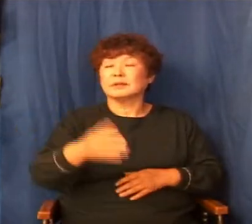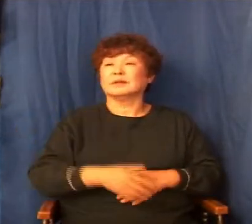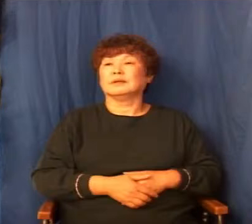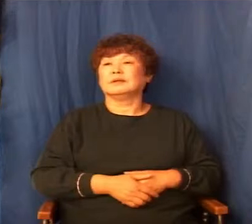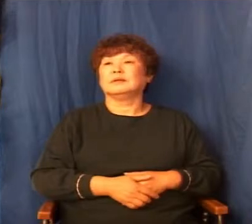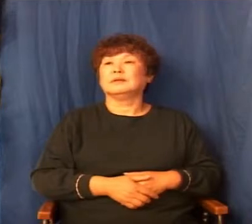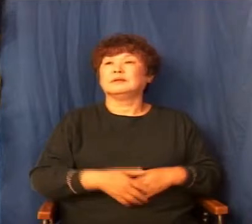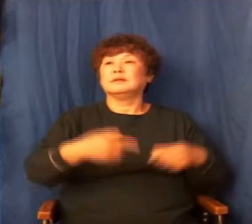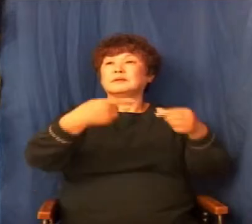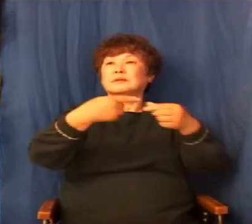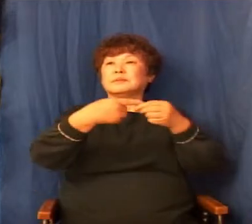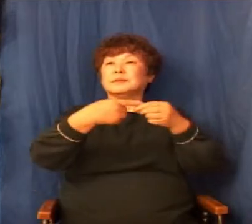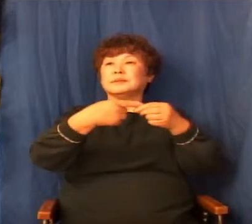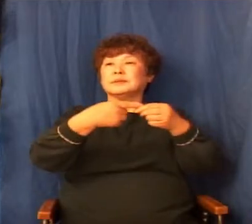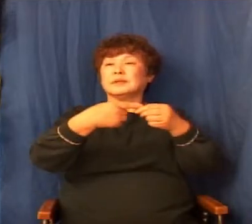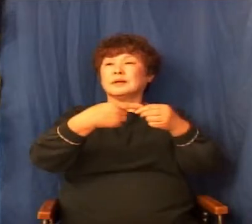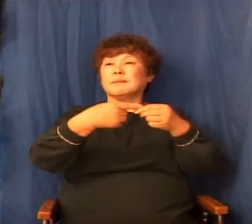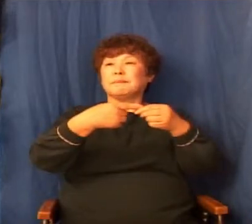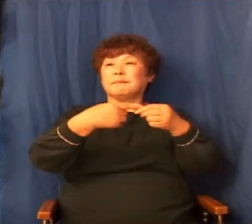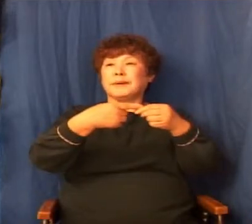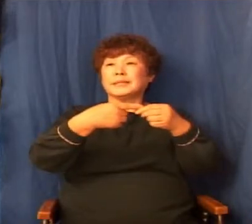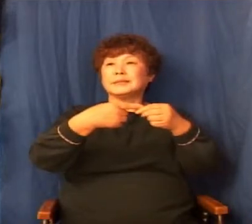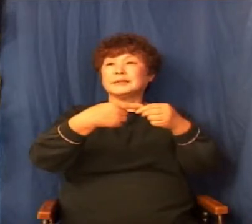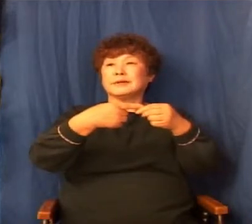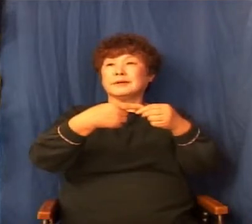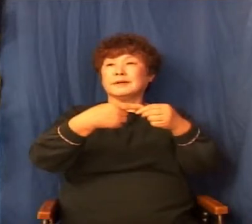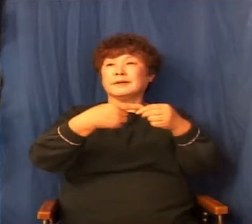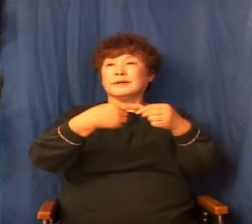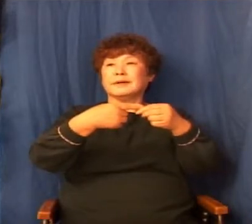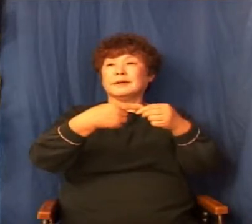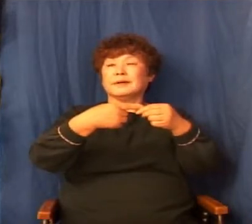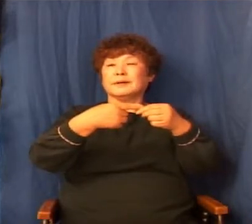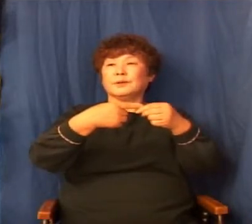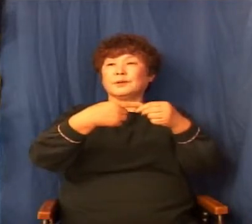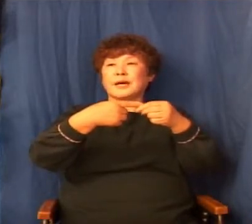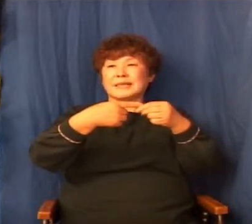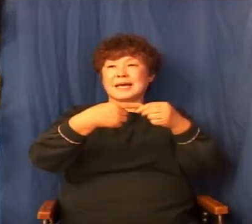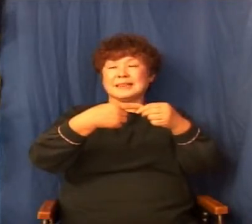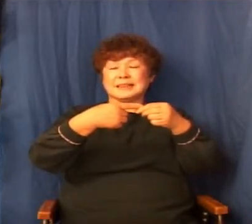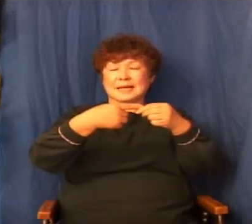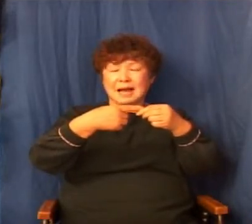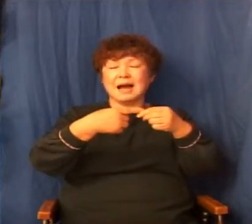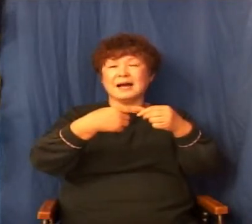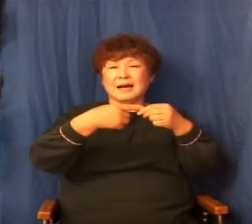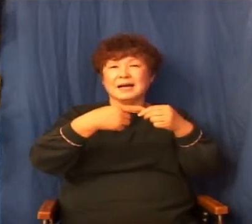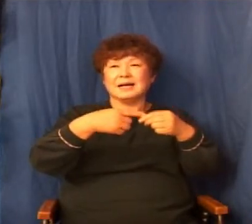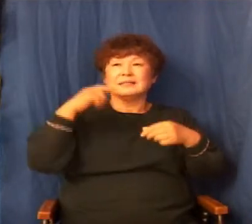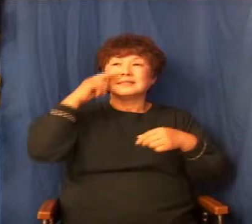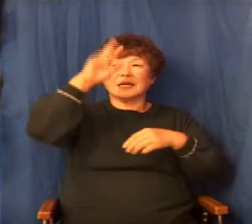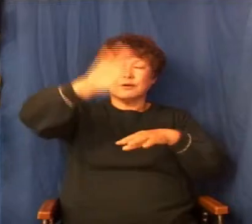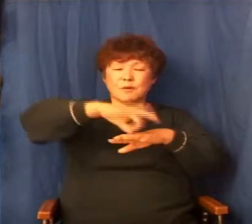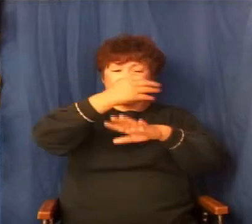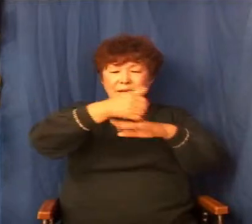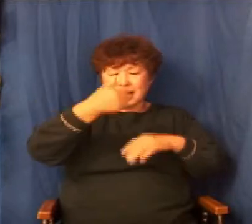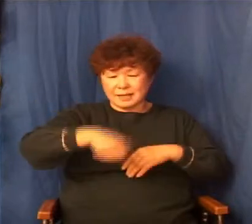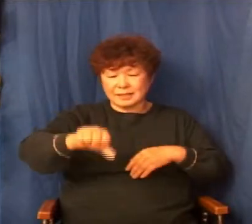제일 첫 번째로 누구와 관계가 안 좋아지겠습니까? 요나단과 관계가 안 좋아지죠.